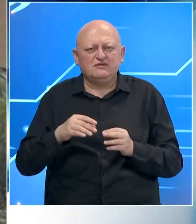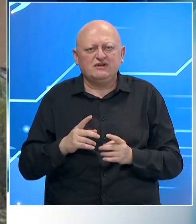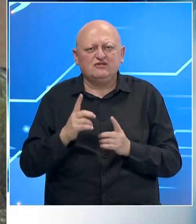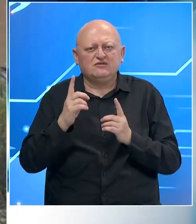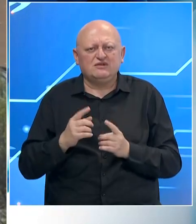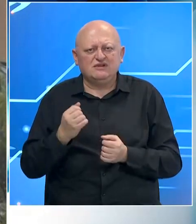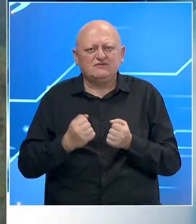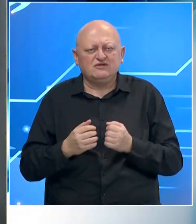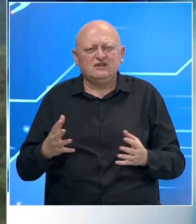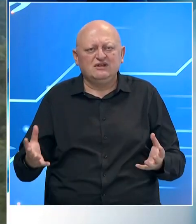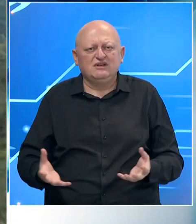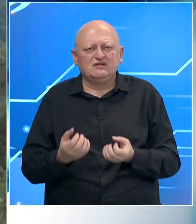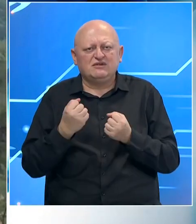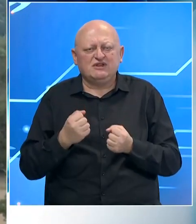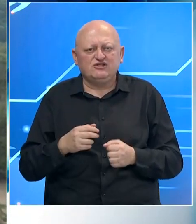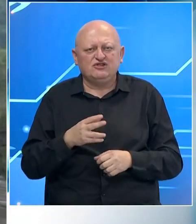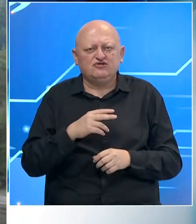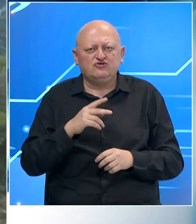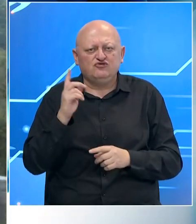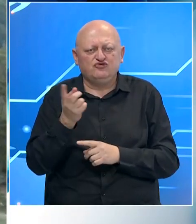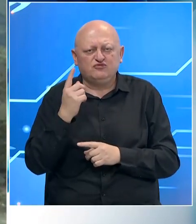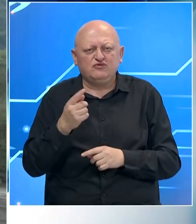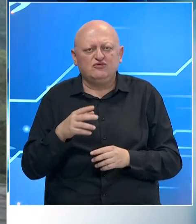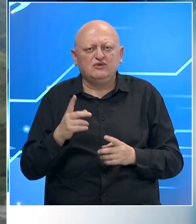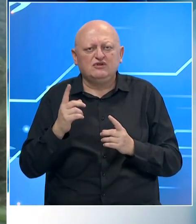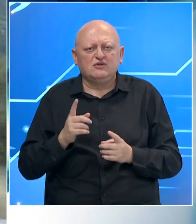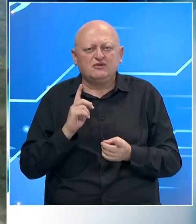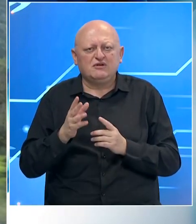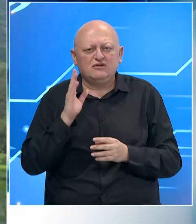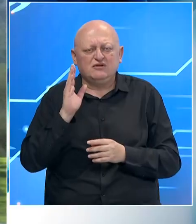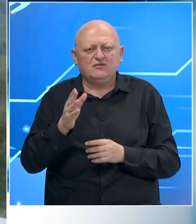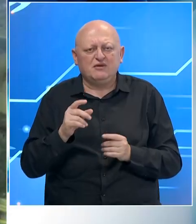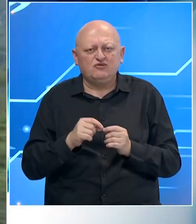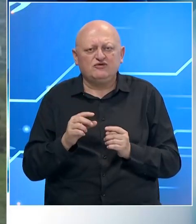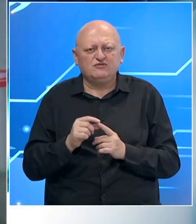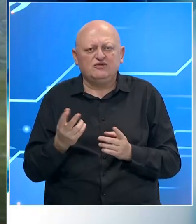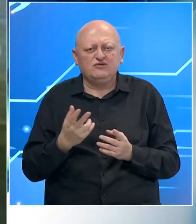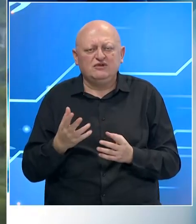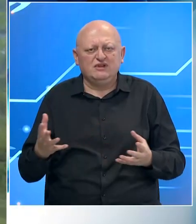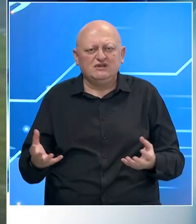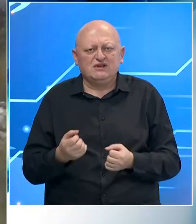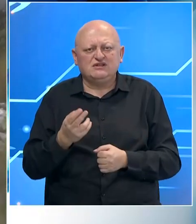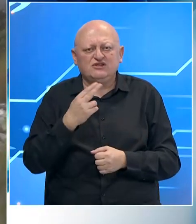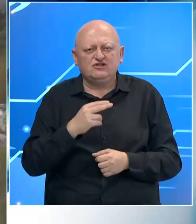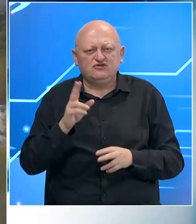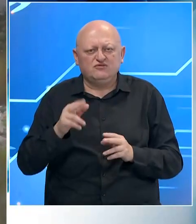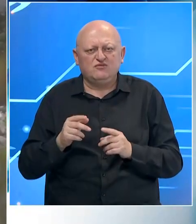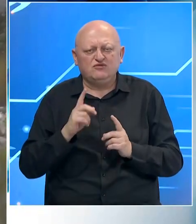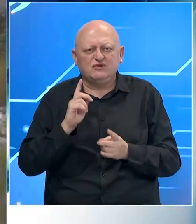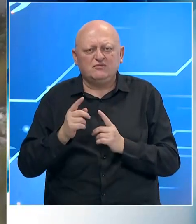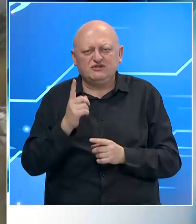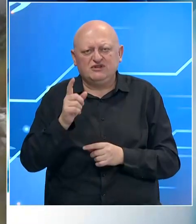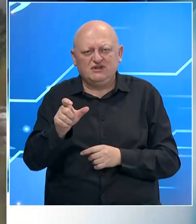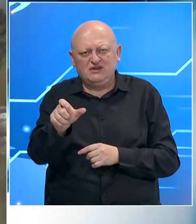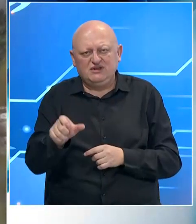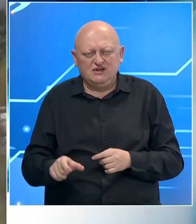-Jablanica je uspostavljena za vozila spasilački službi. Uspostavljen je saobraćeni koridor prema Buturović polju, gdje spasilačke službe mogu